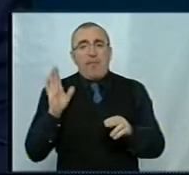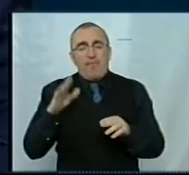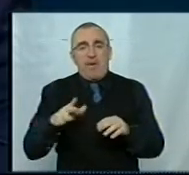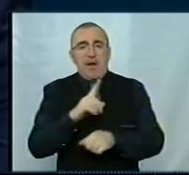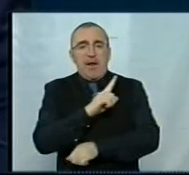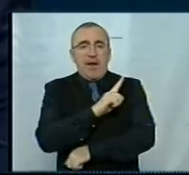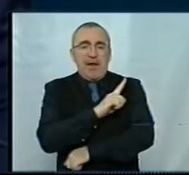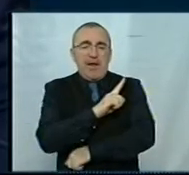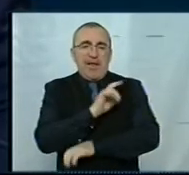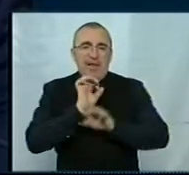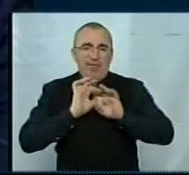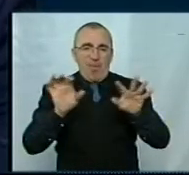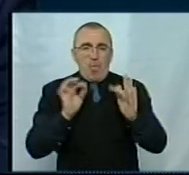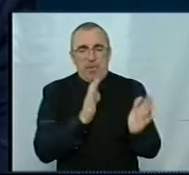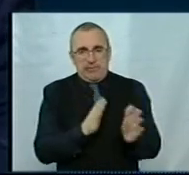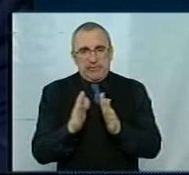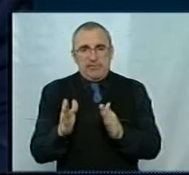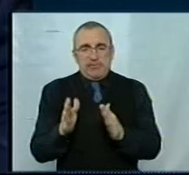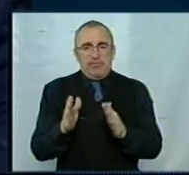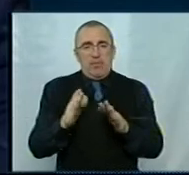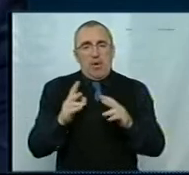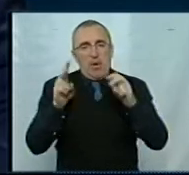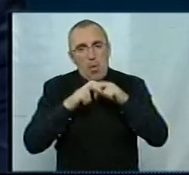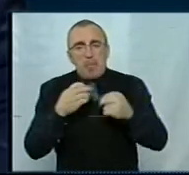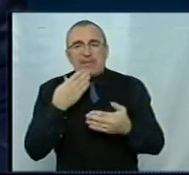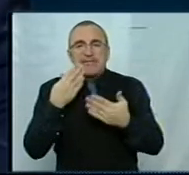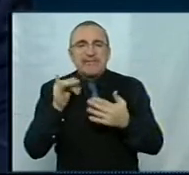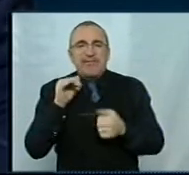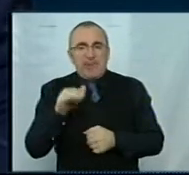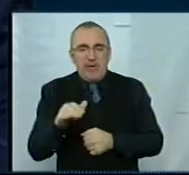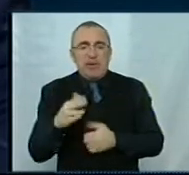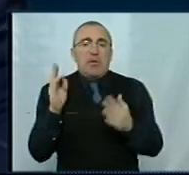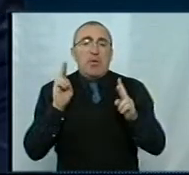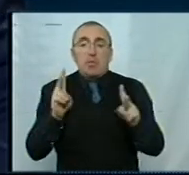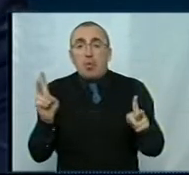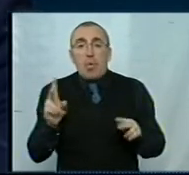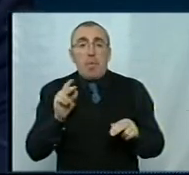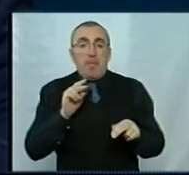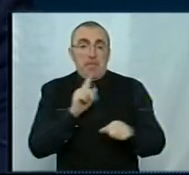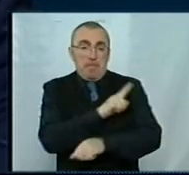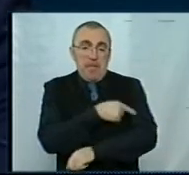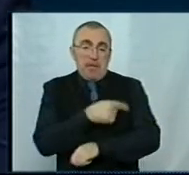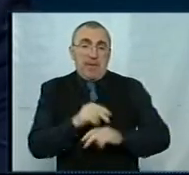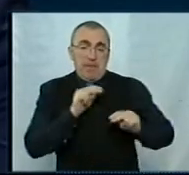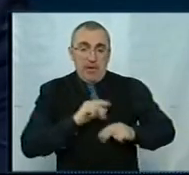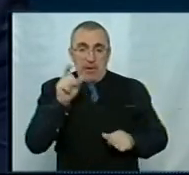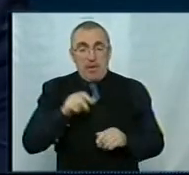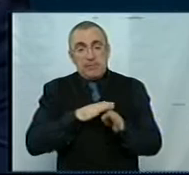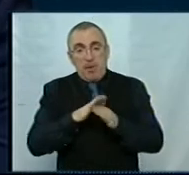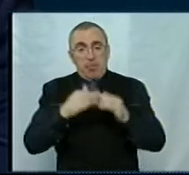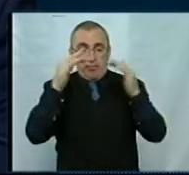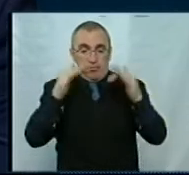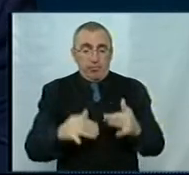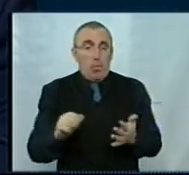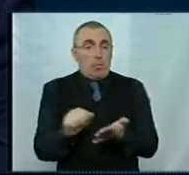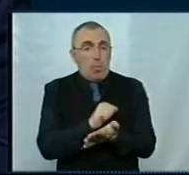-інформаційній системі, щоб можна було зібрати звітність і розуміти, хто з медичних працівників заповнював ті чи інші документи,